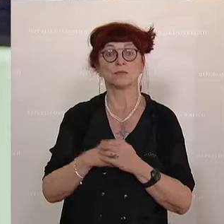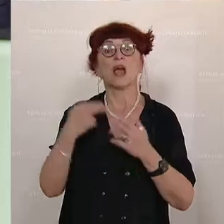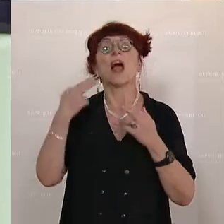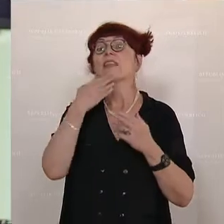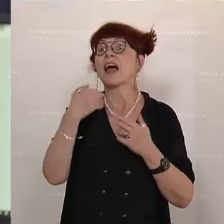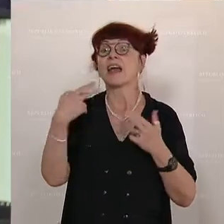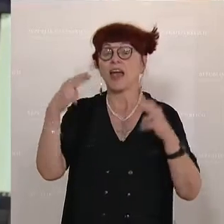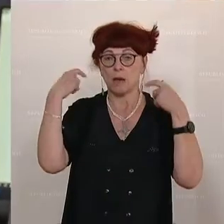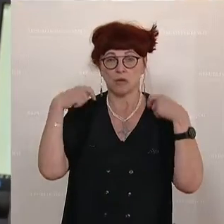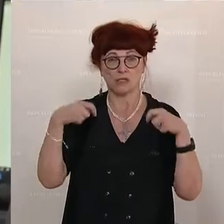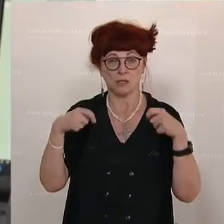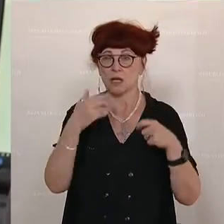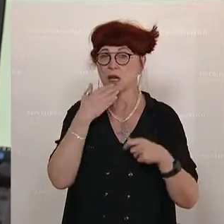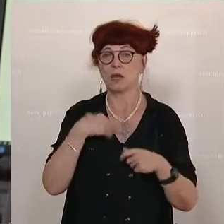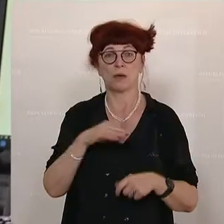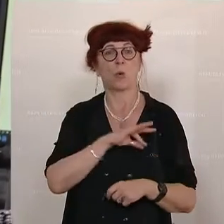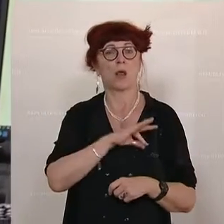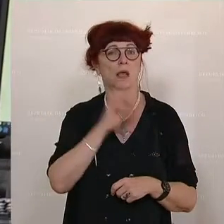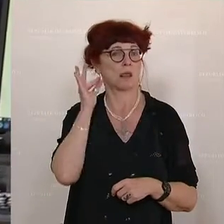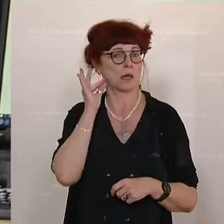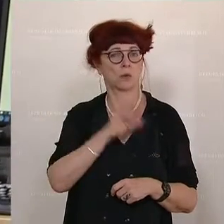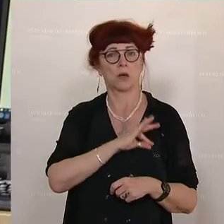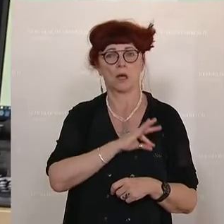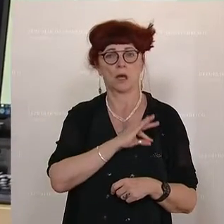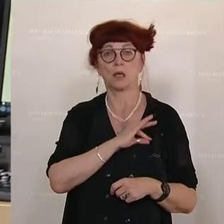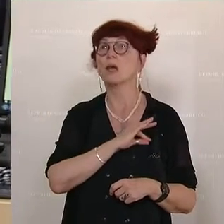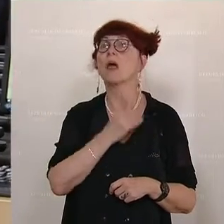Am Wort ist nun Parteikollege Gabriel Obernostra.